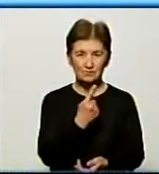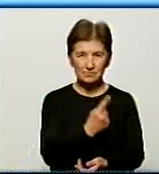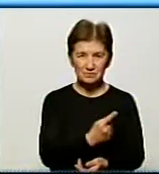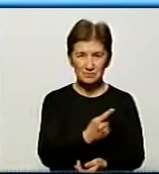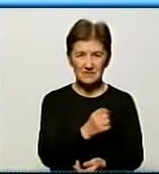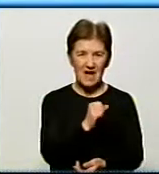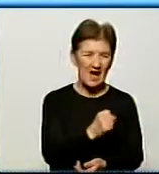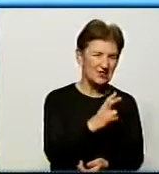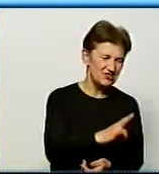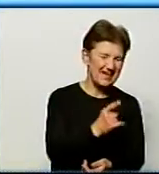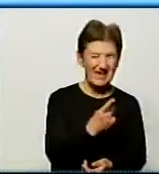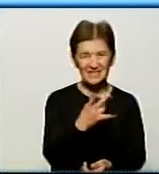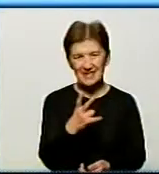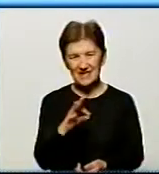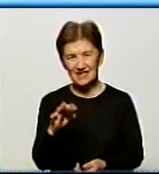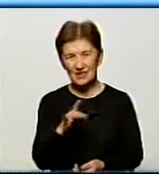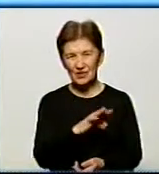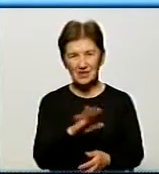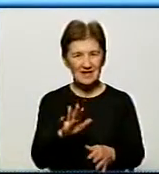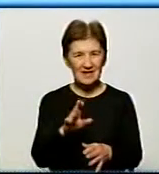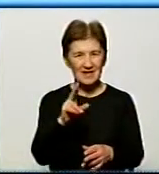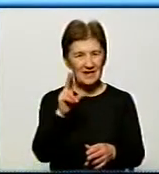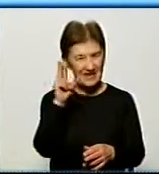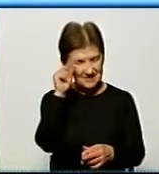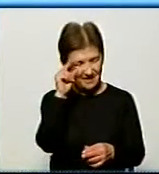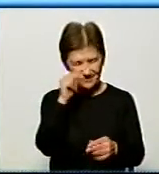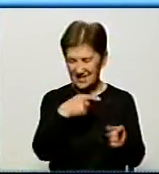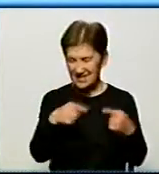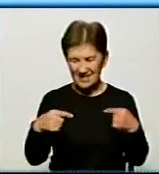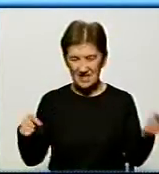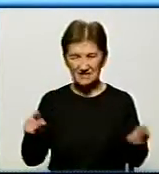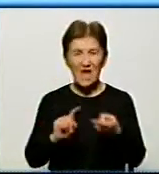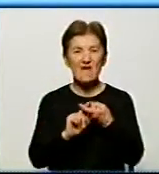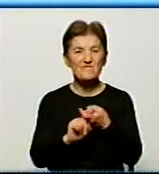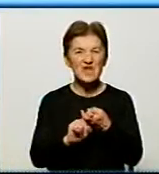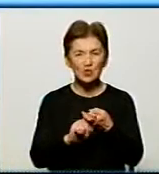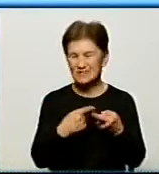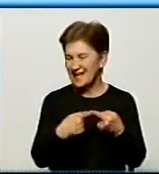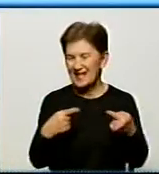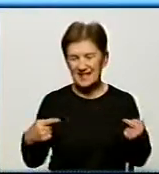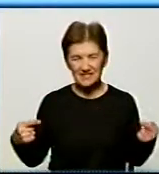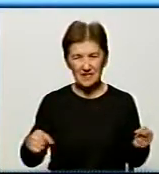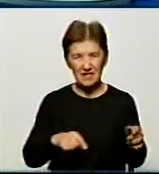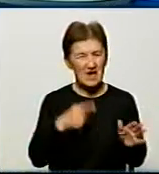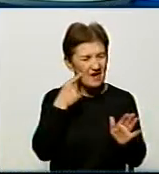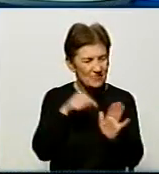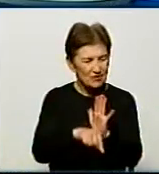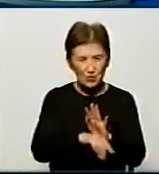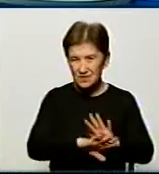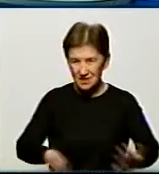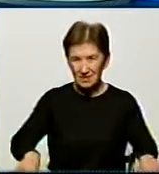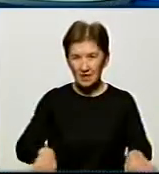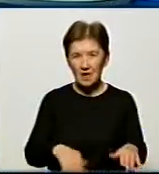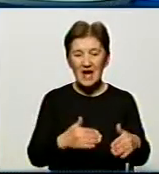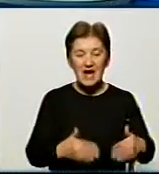H1N1, H2N3, це все різні цифри, різні букви, віруси різні. Це головне, не в цьому суть справи. Циклічність